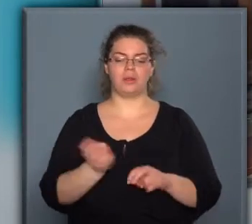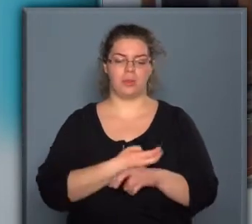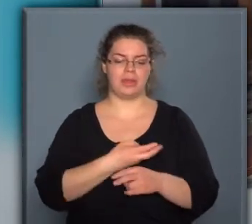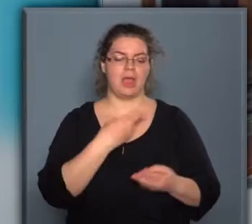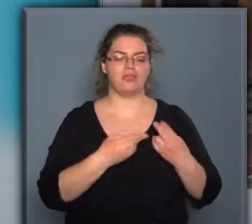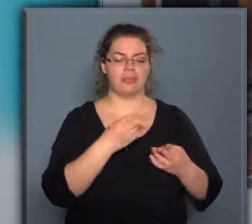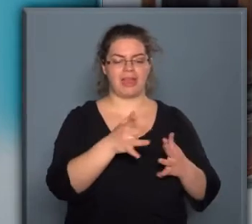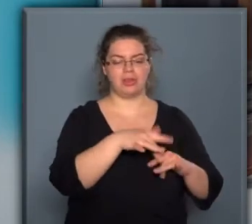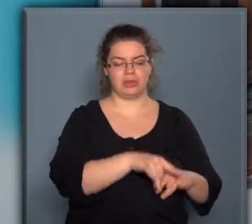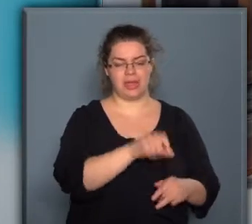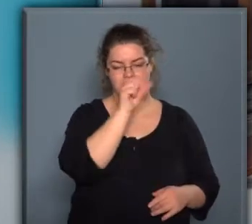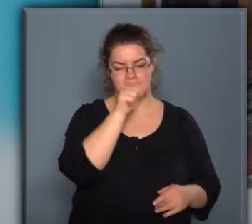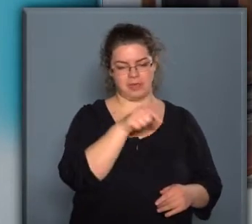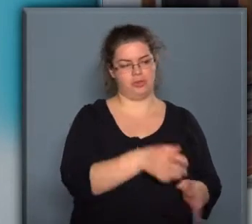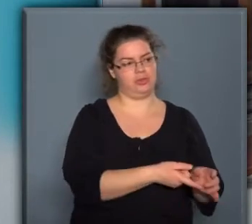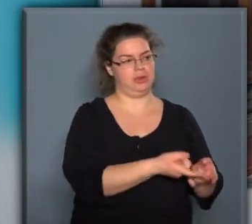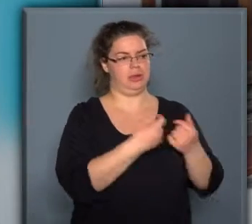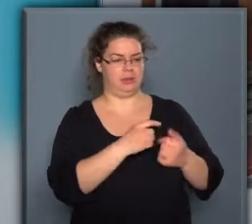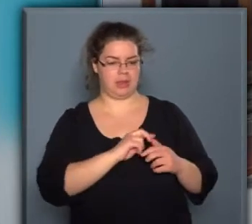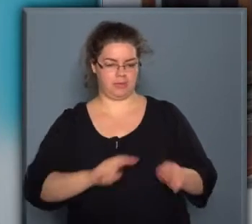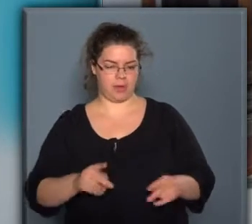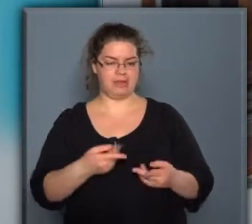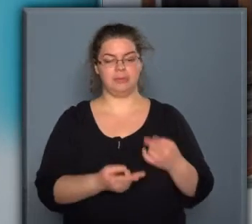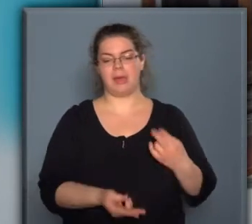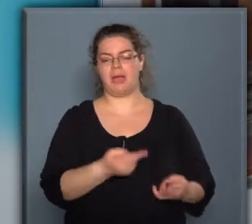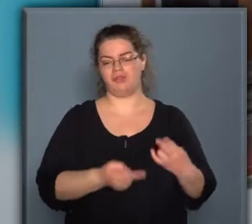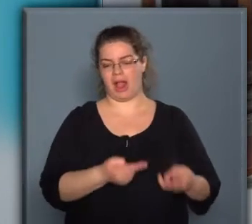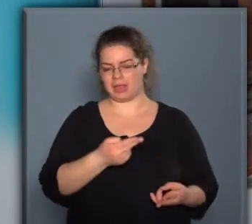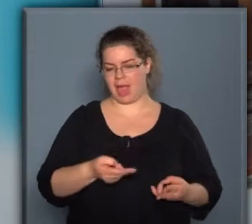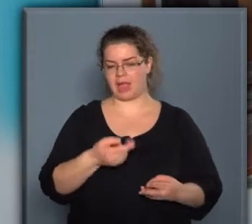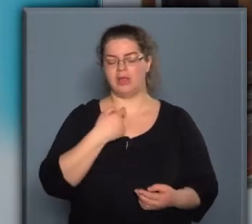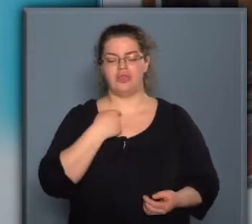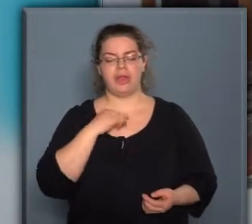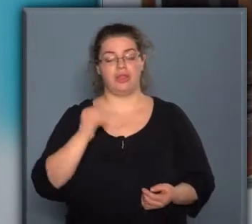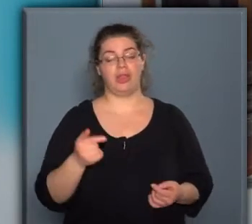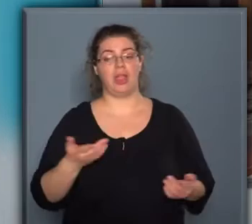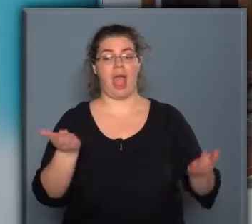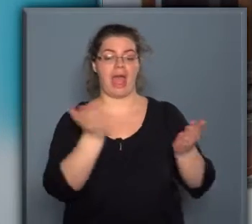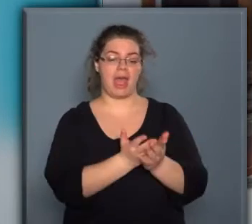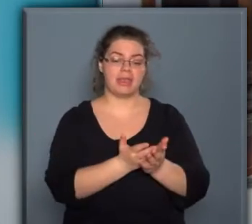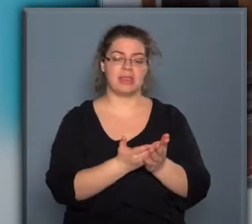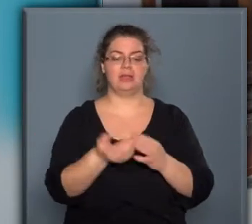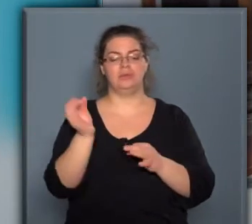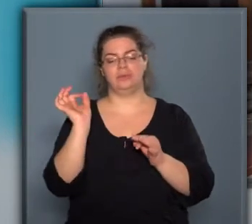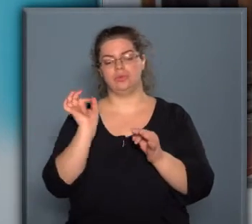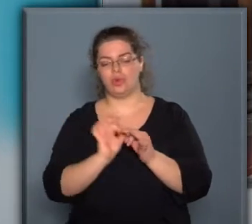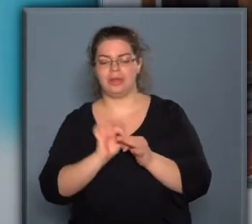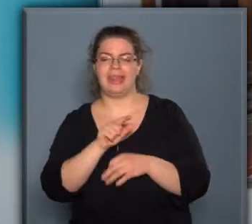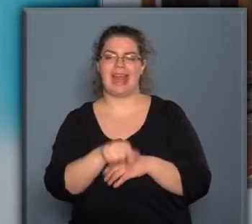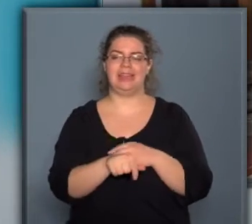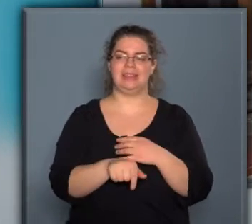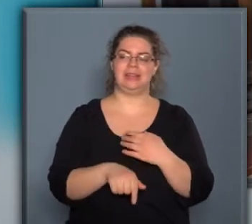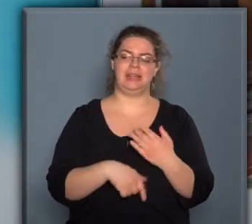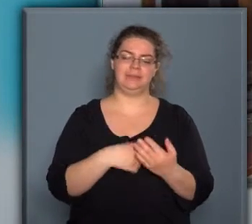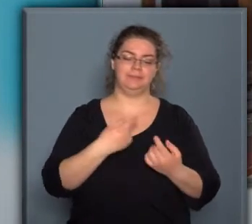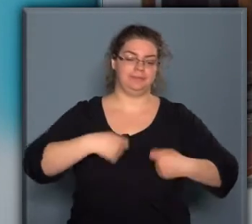Mázsa tér elnevezés is innen van. Itt ugye mázsálták a sertéseket, és ehhez a történetre, ehhez